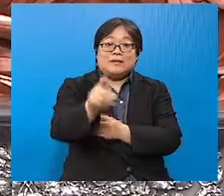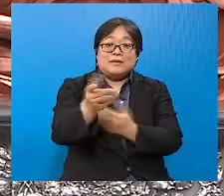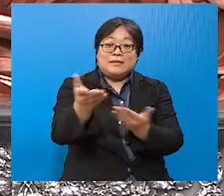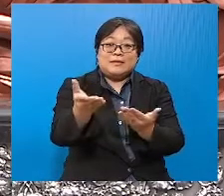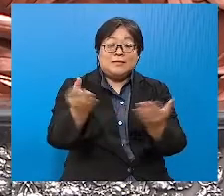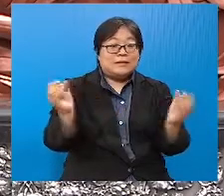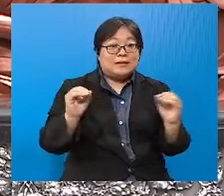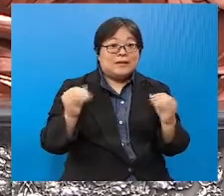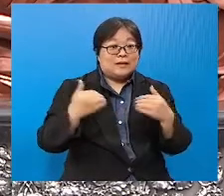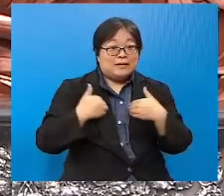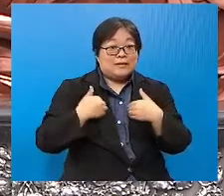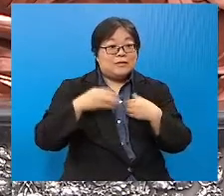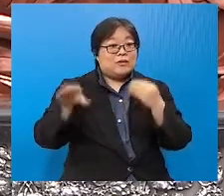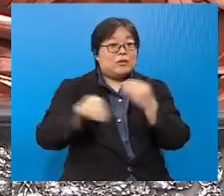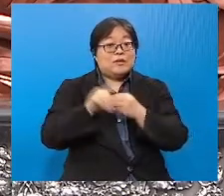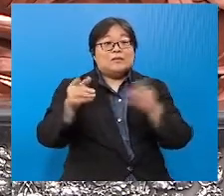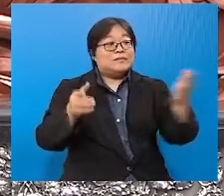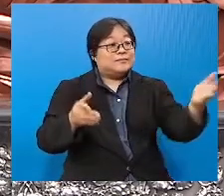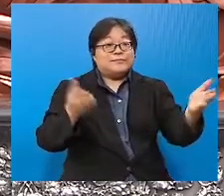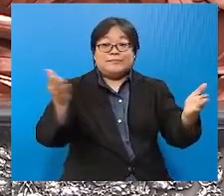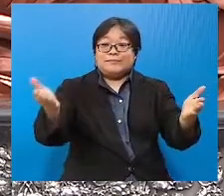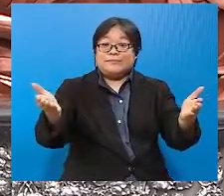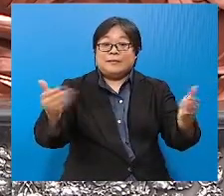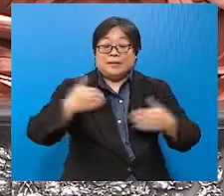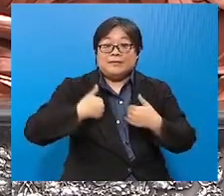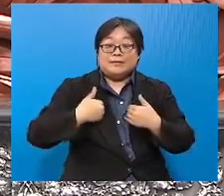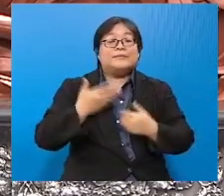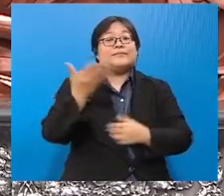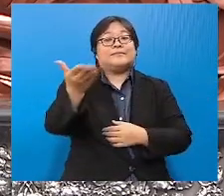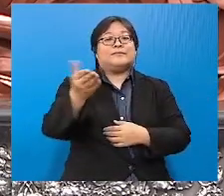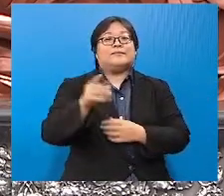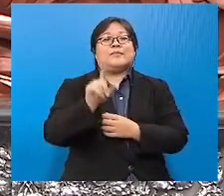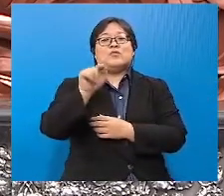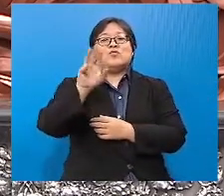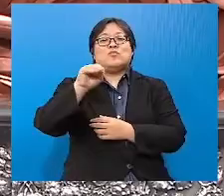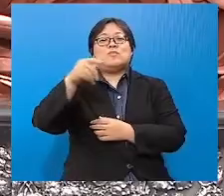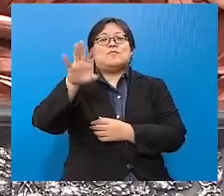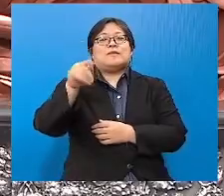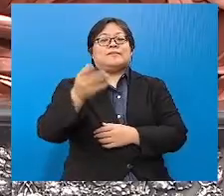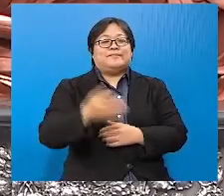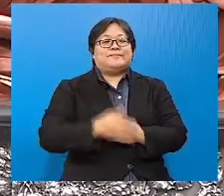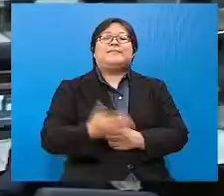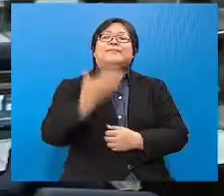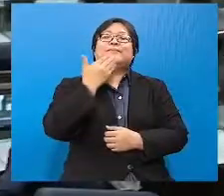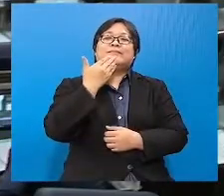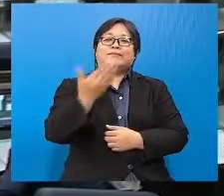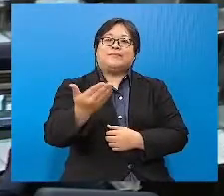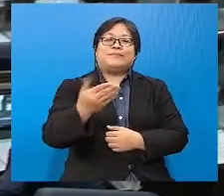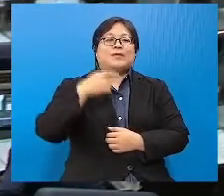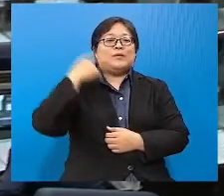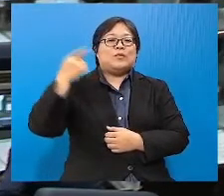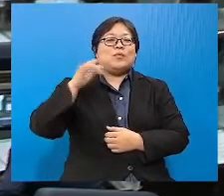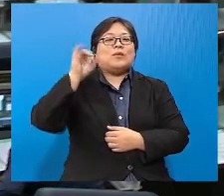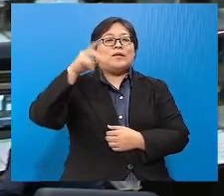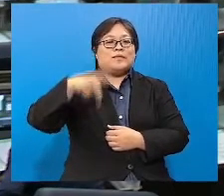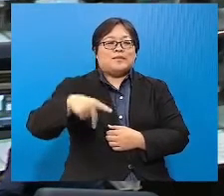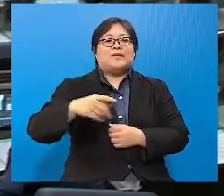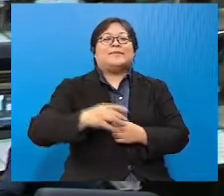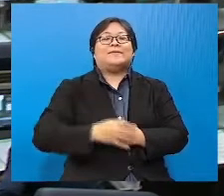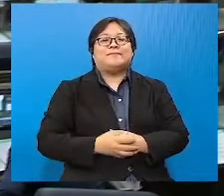Tak ada. Ada soalan tambahan sebelah sini? Ada, ada. Silakan. Tempat. Yang hormat tempat. Terima kasih, Tuan Yang Dipertua.